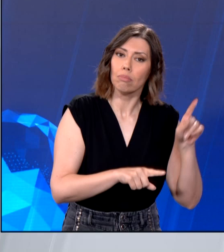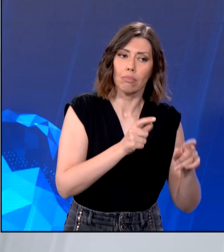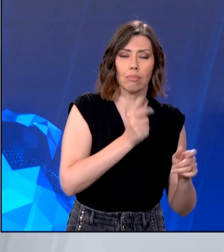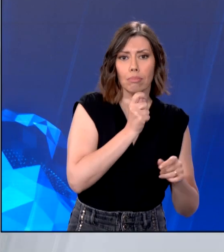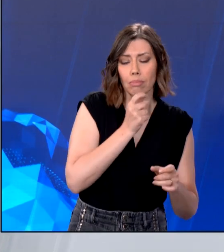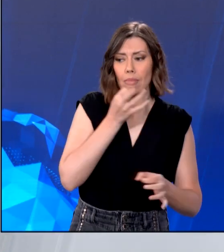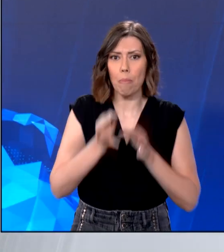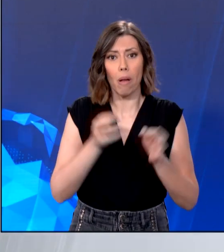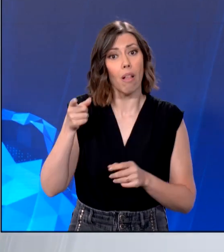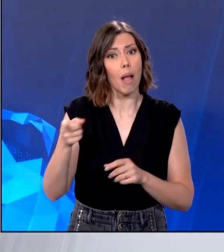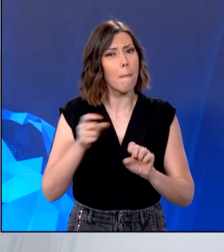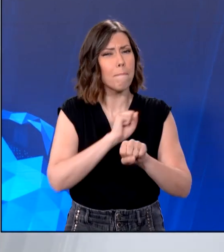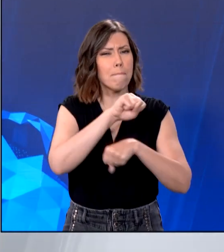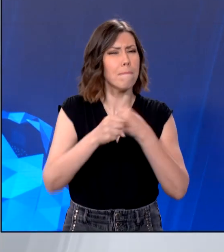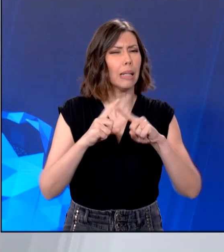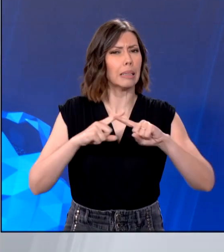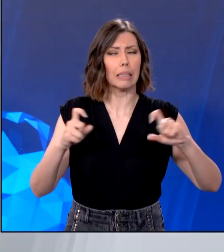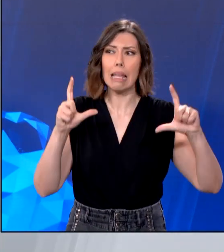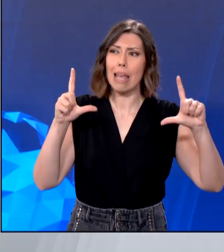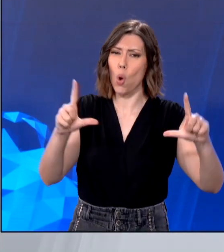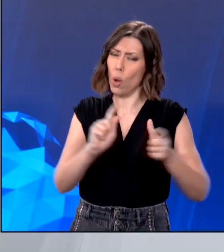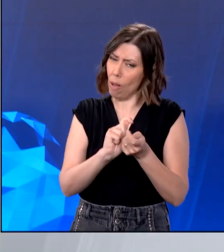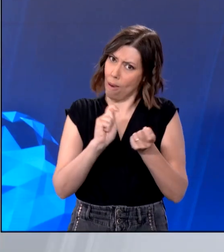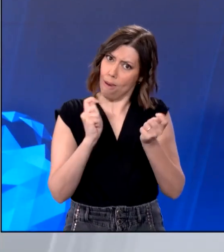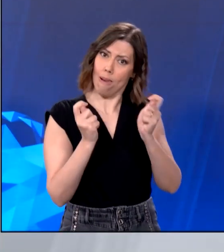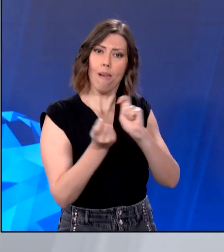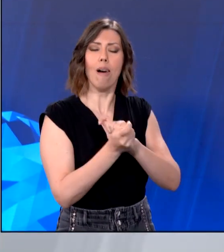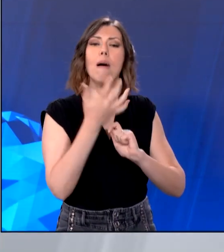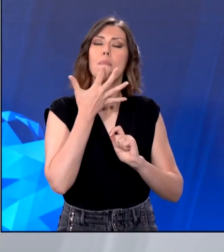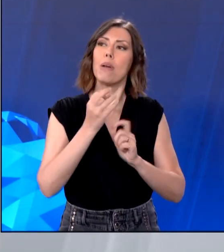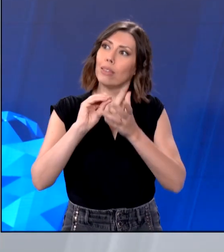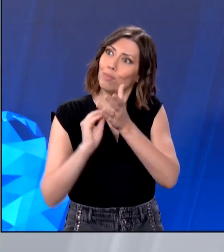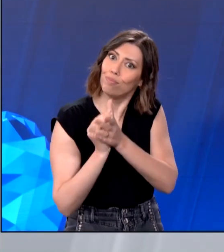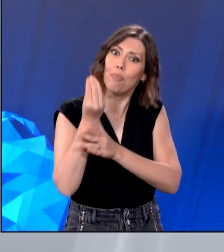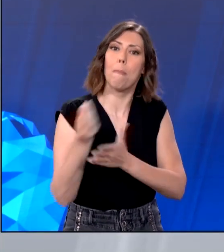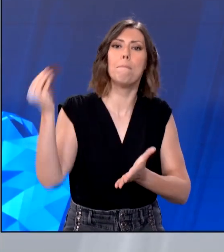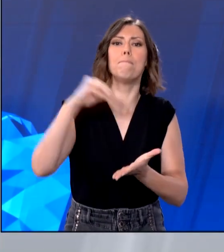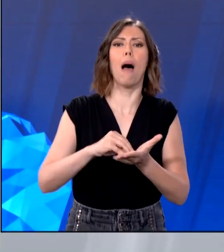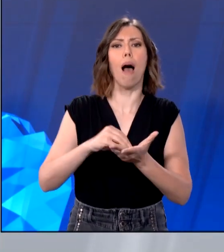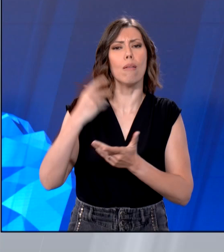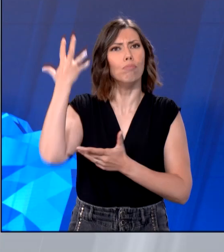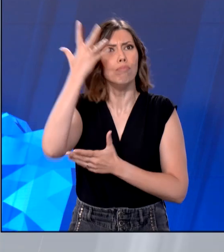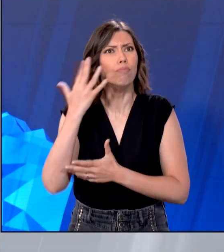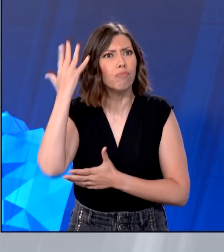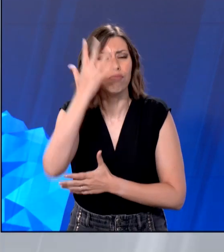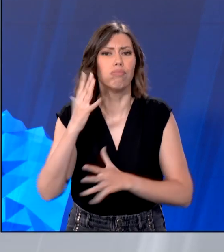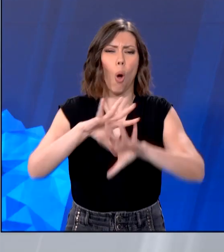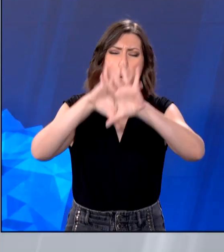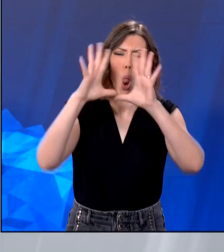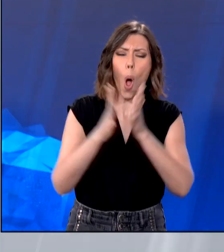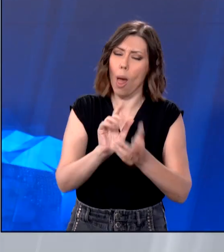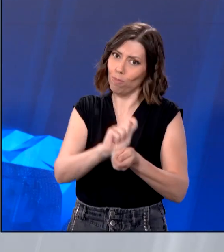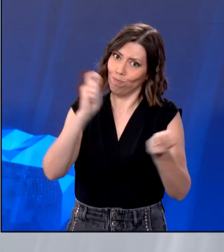επιδιώκει τώρα να περάσει την εικόνα ενός ανθρώπου που ξαναγεννήθηκε πνευματικά και ιδεολογικά, αποπνέοντας ηρεμία.